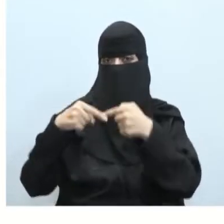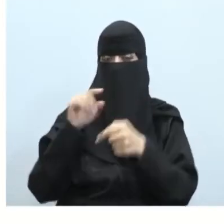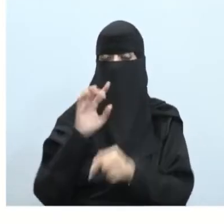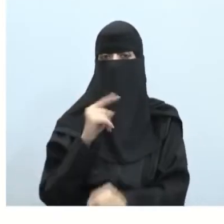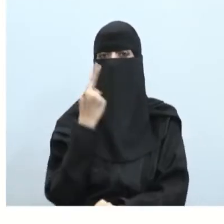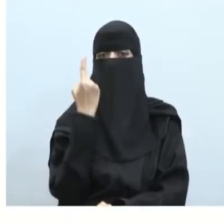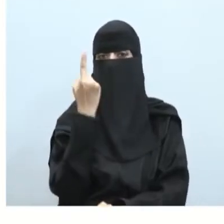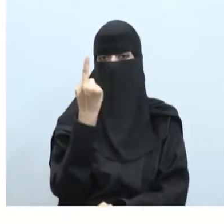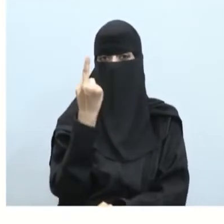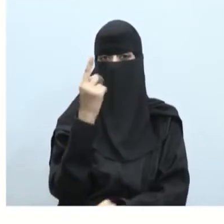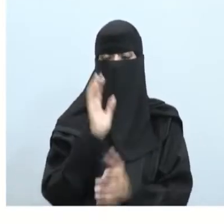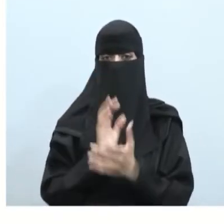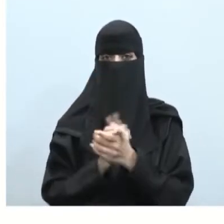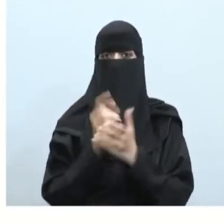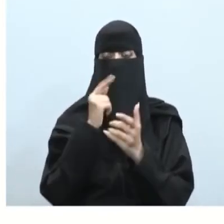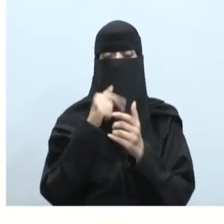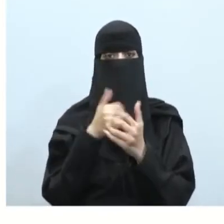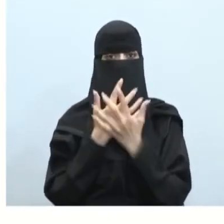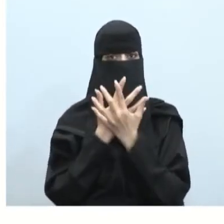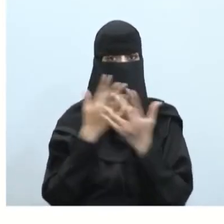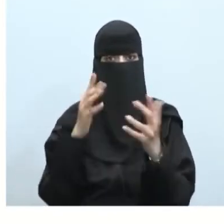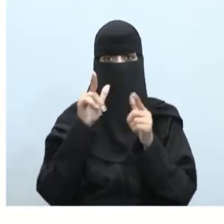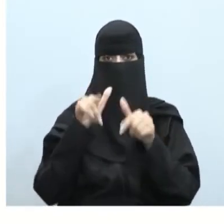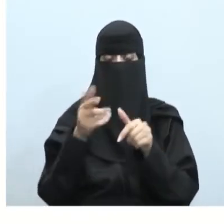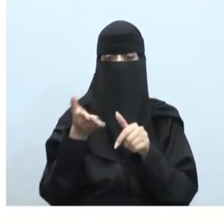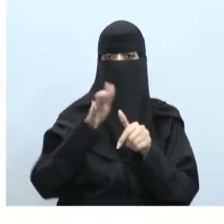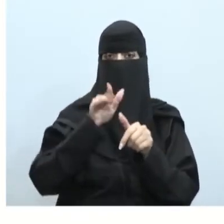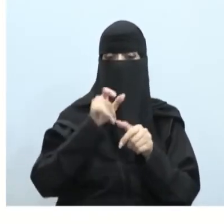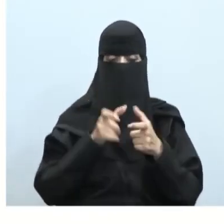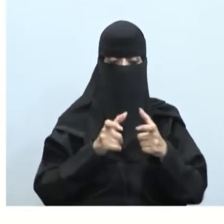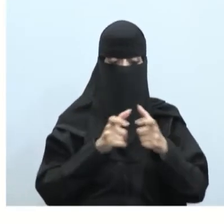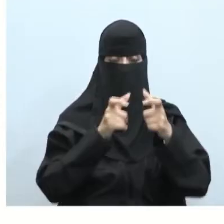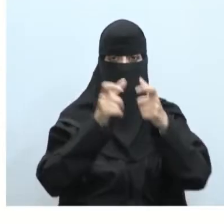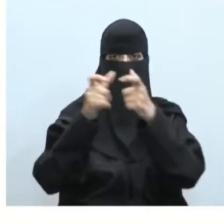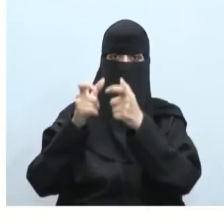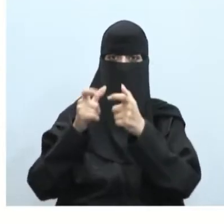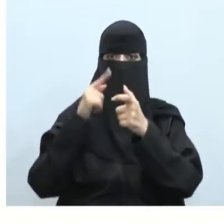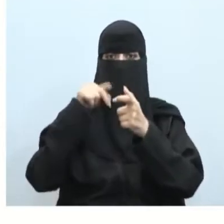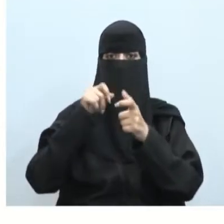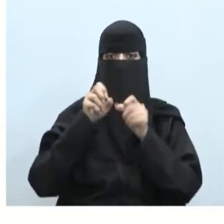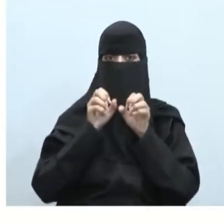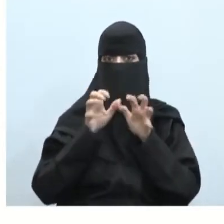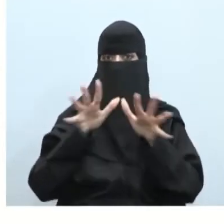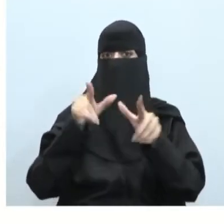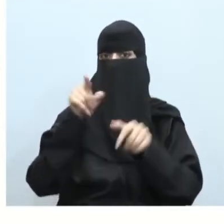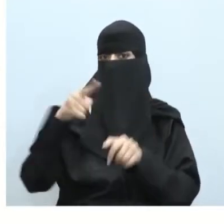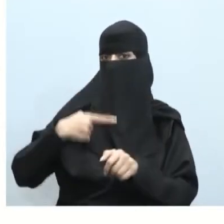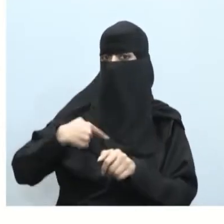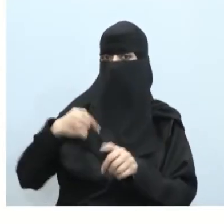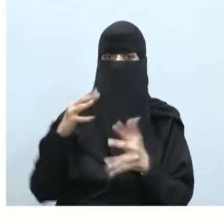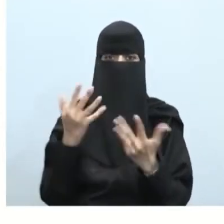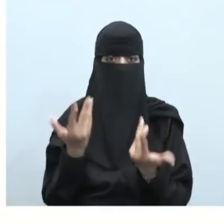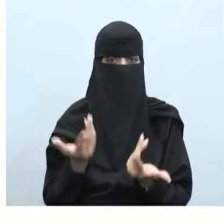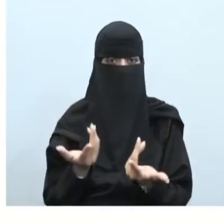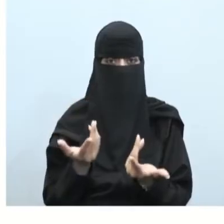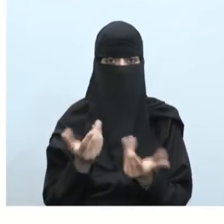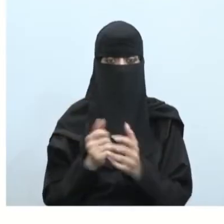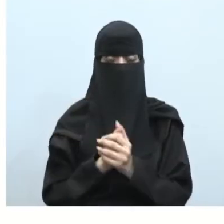ولكن كثيراً ما تكون في مجموعات تشتهر بمسمى ماذا؟